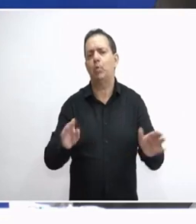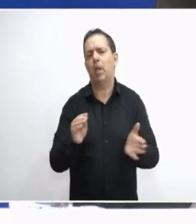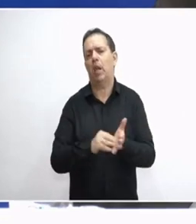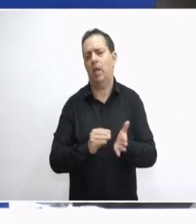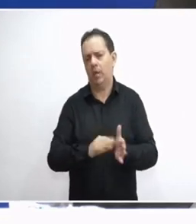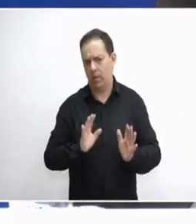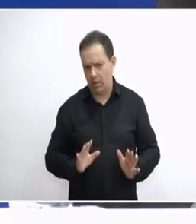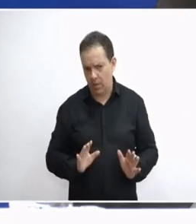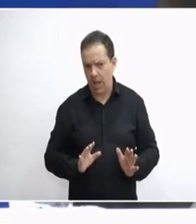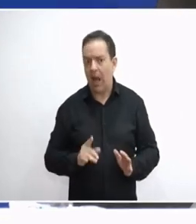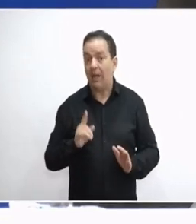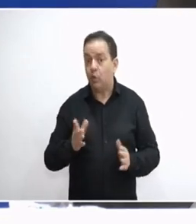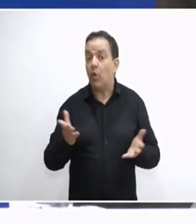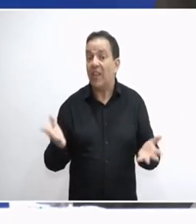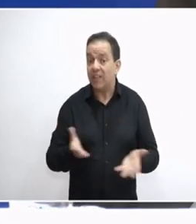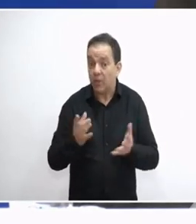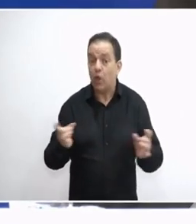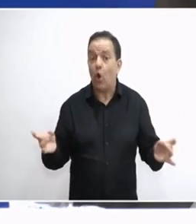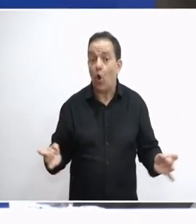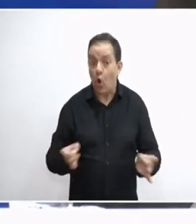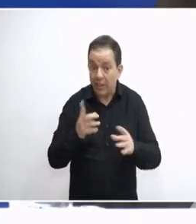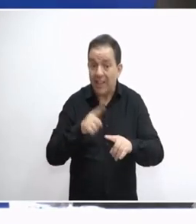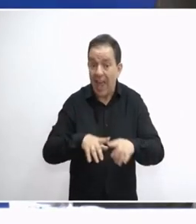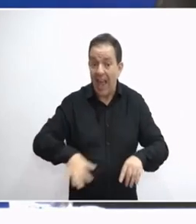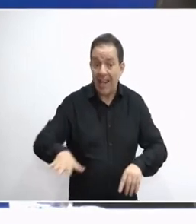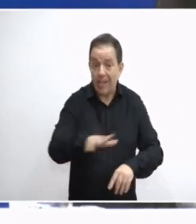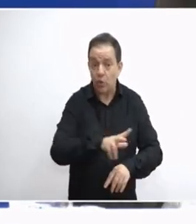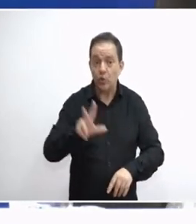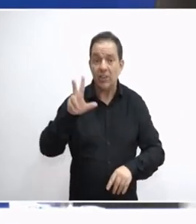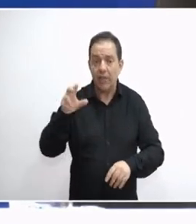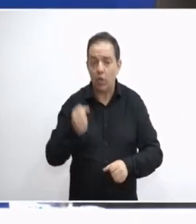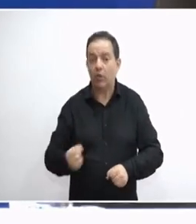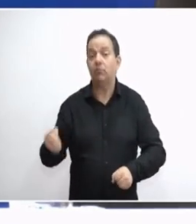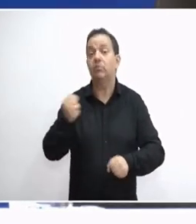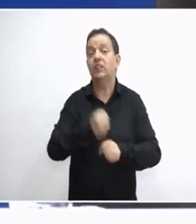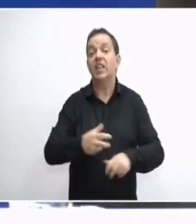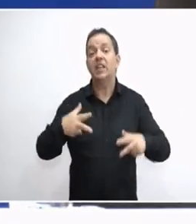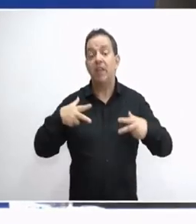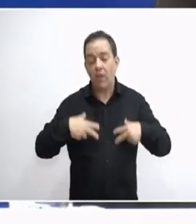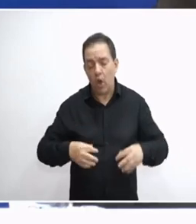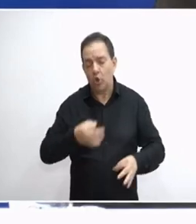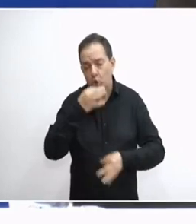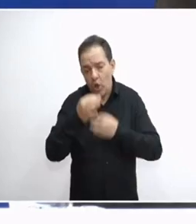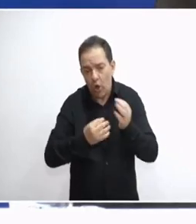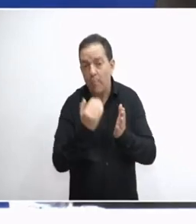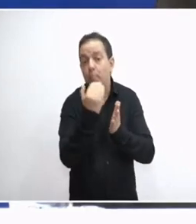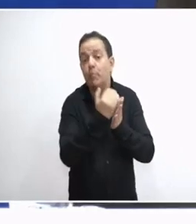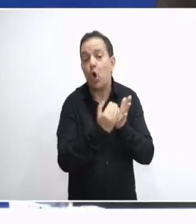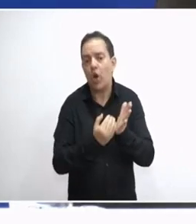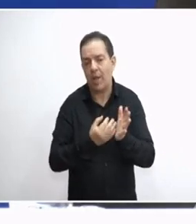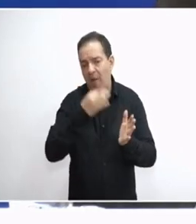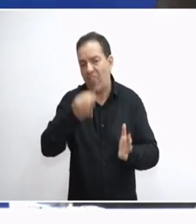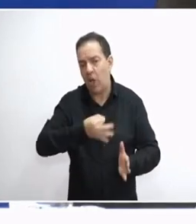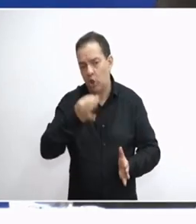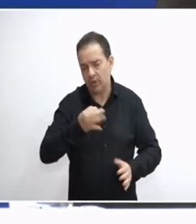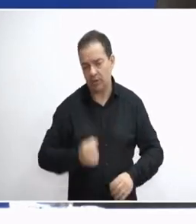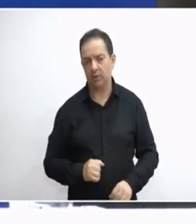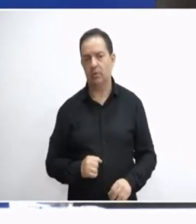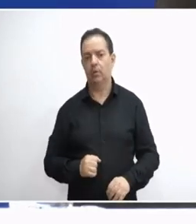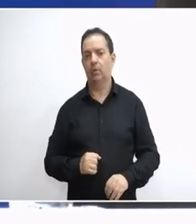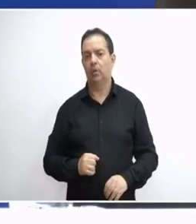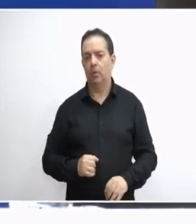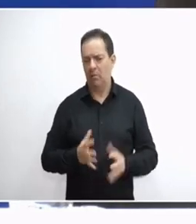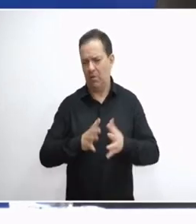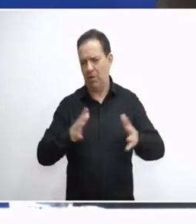αυτό μπορεί να συμβεί με Ελλήνιο Συνέλευση, έξι ακριβώς όπως το περιγράφουμε σε προγραμματικές δηλώσεις. Για να μην με ακριβωρώ, ουσιαστικά